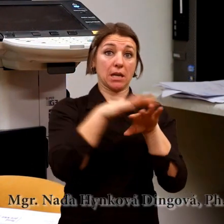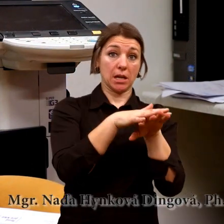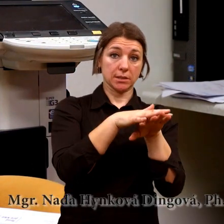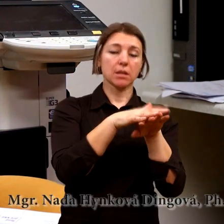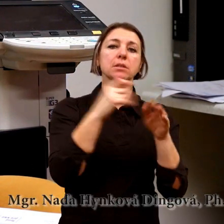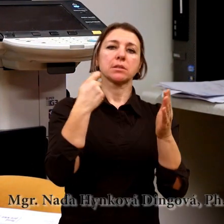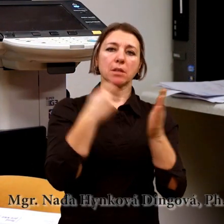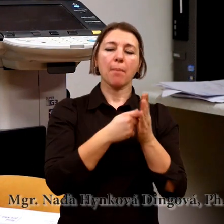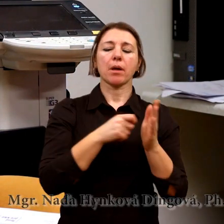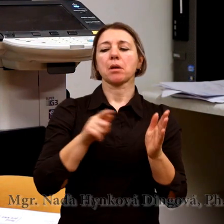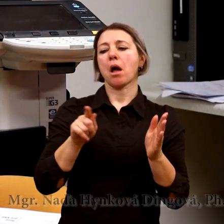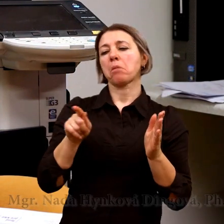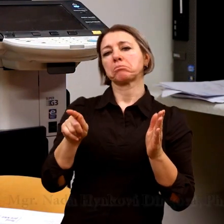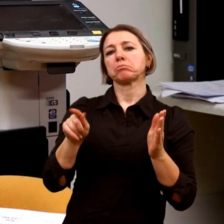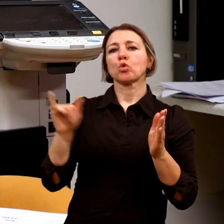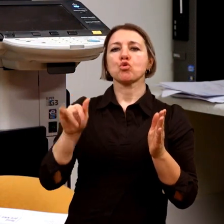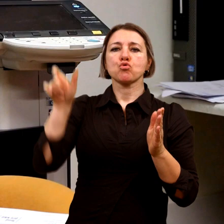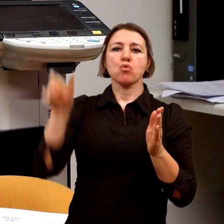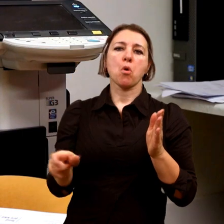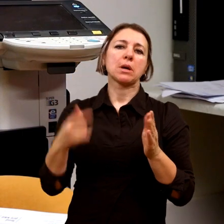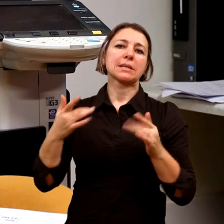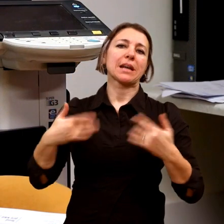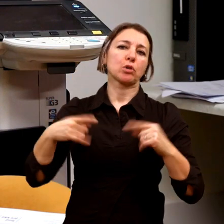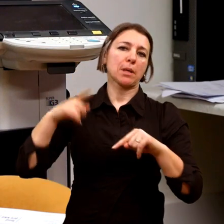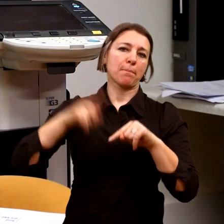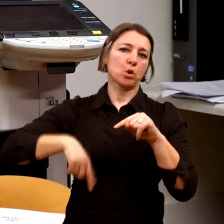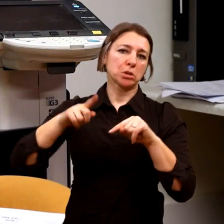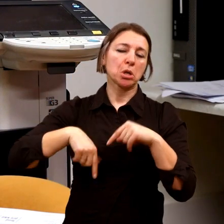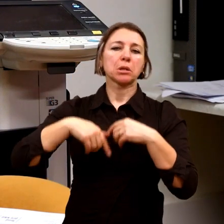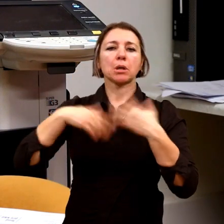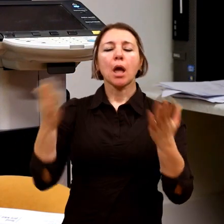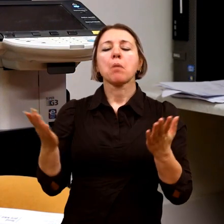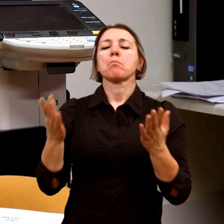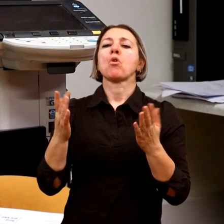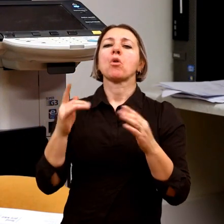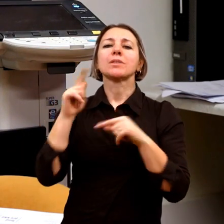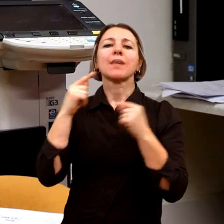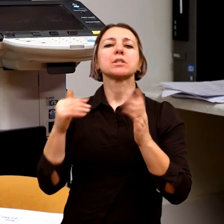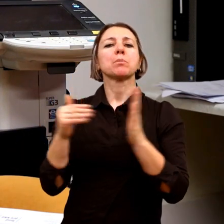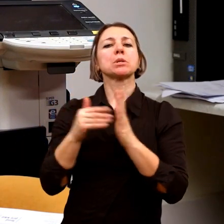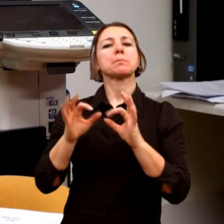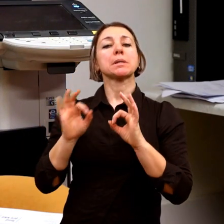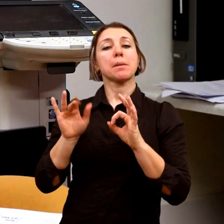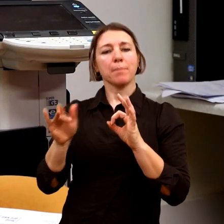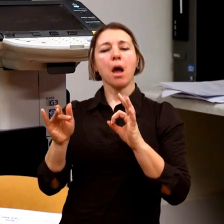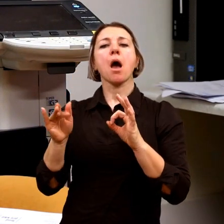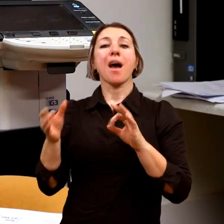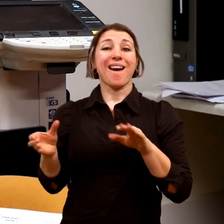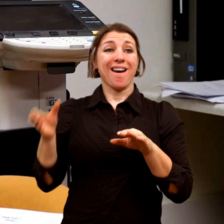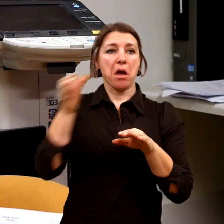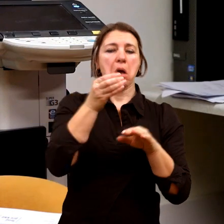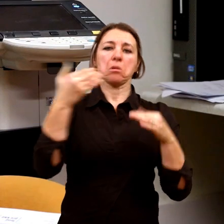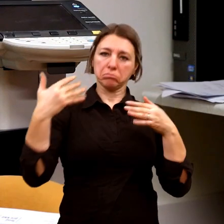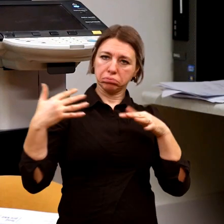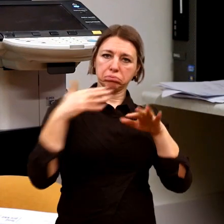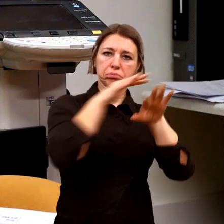včlenujeme zdravotně postiženého, nebo jestli se speciálními vzdělávacími otřebami, to je úplně jedno, do třídy, do